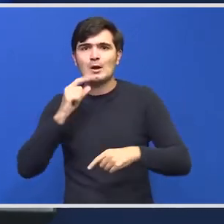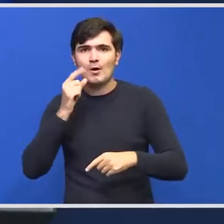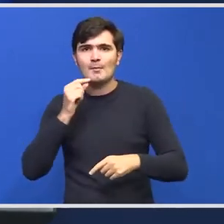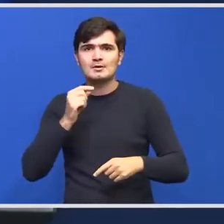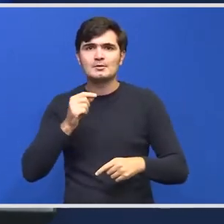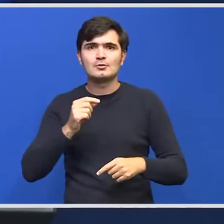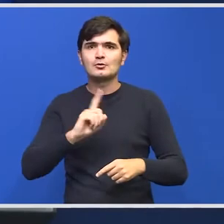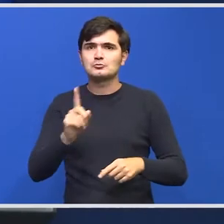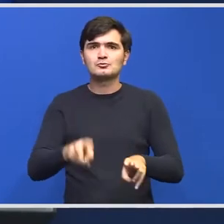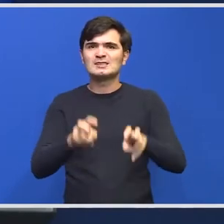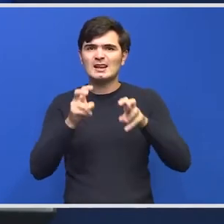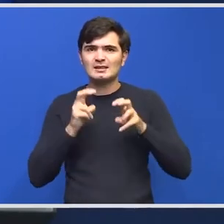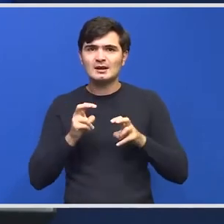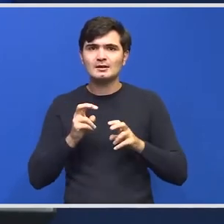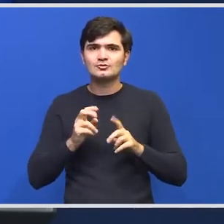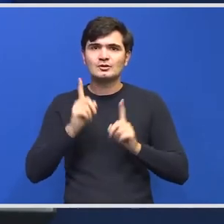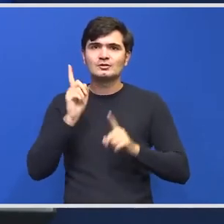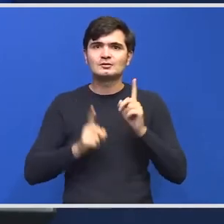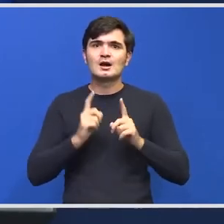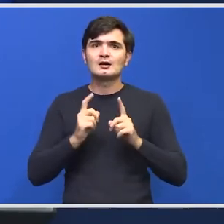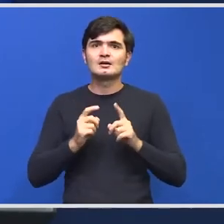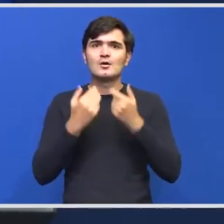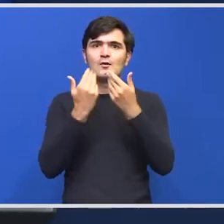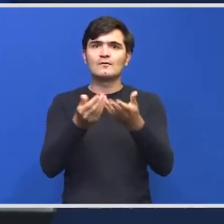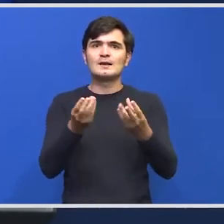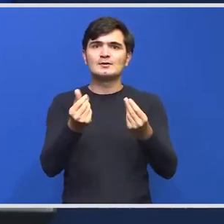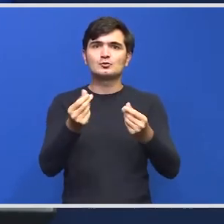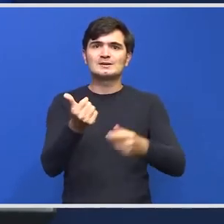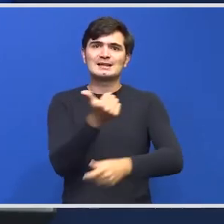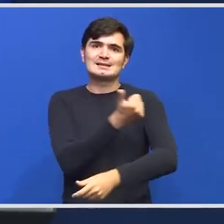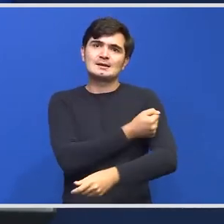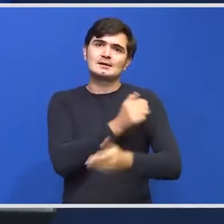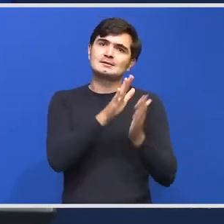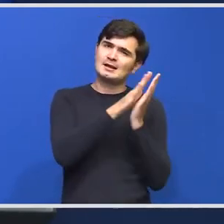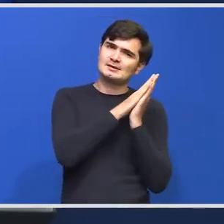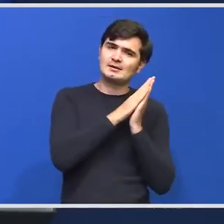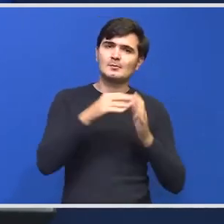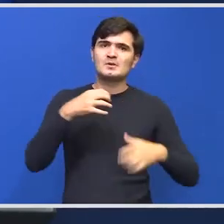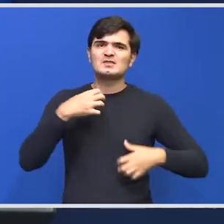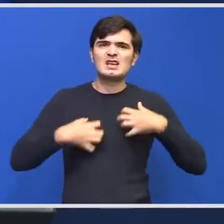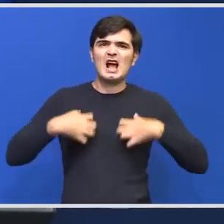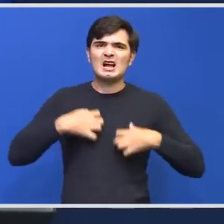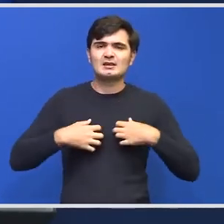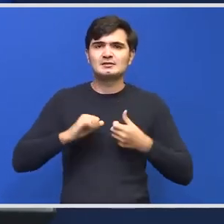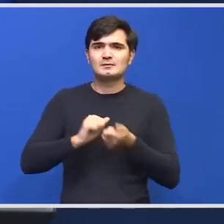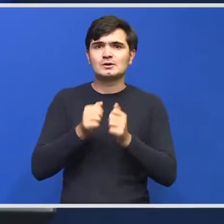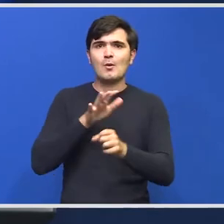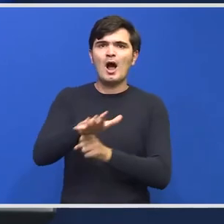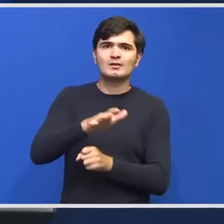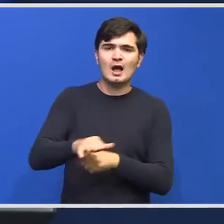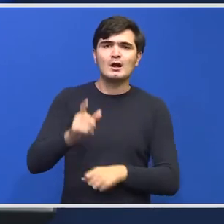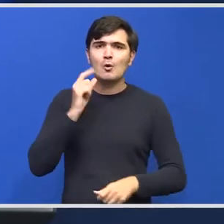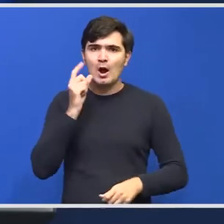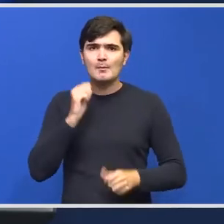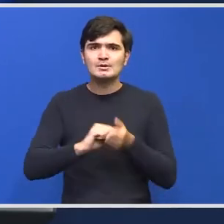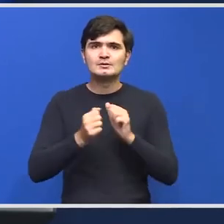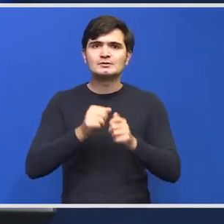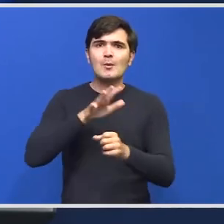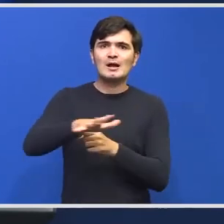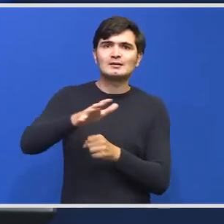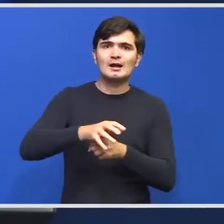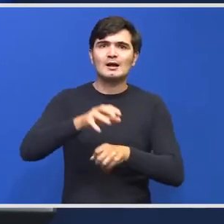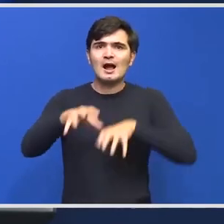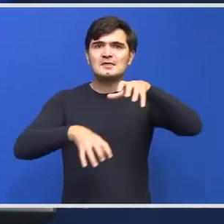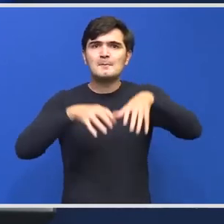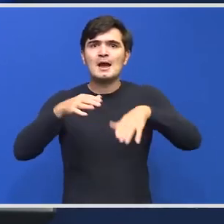alungat, devine agresiv în urma administrării substanțelor tranquilizante, atacă omul în zona locuită sau atacă animalele